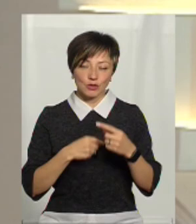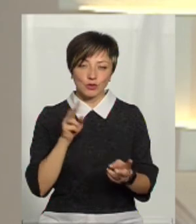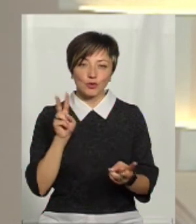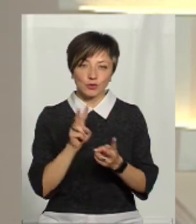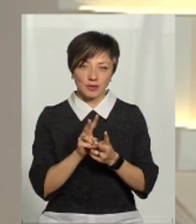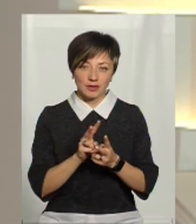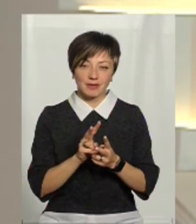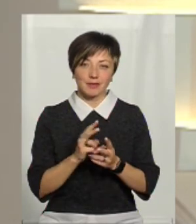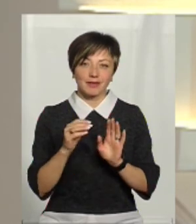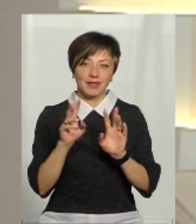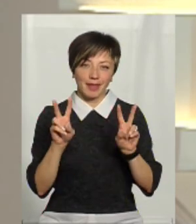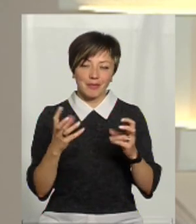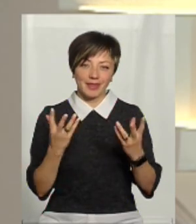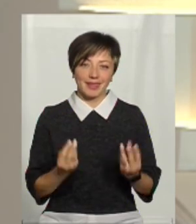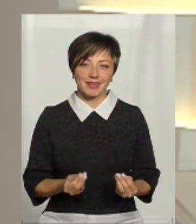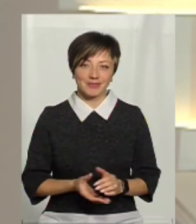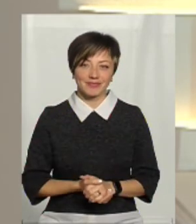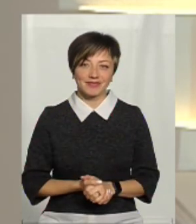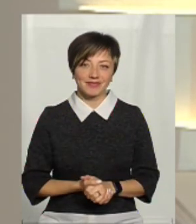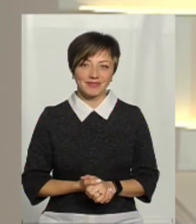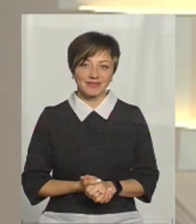зустрічі у наступній темі дня